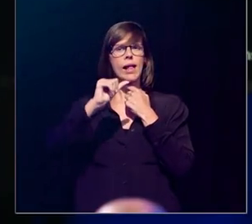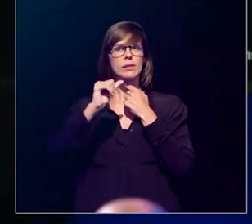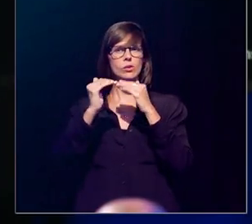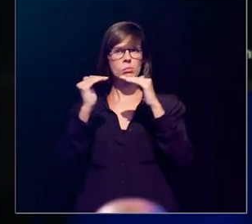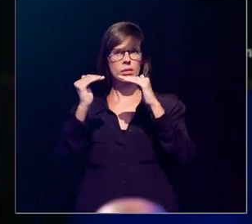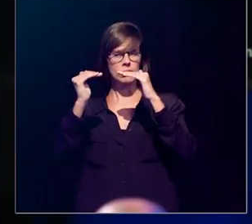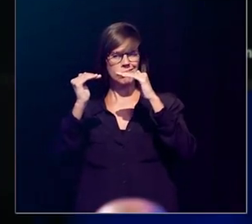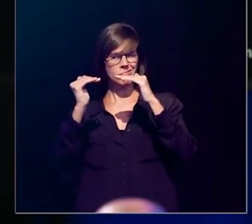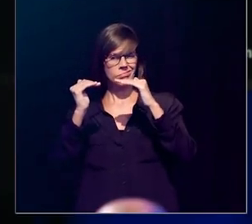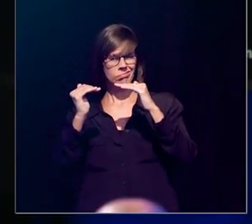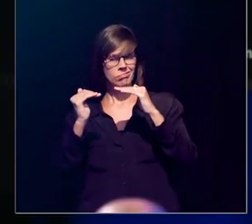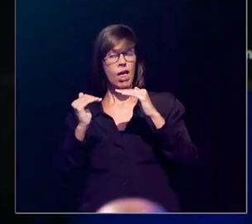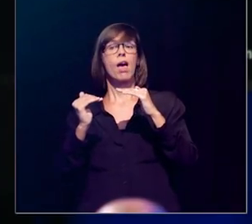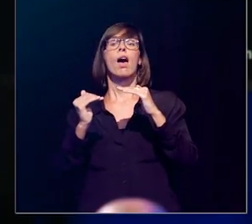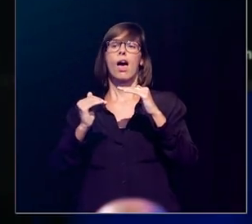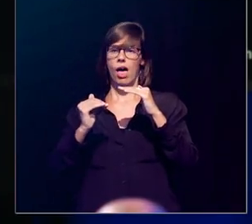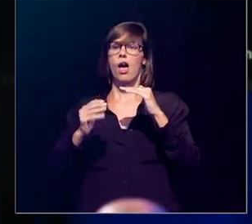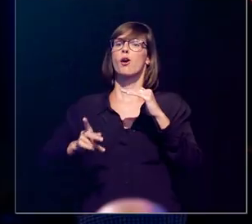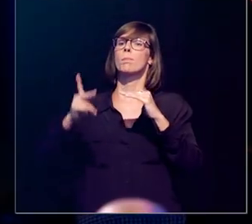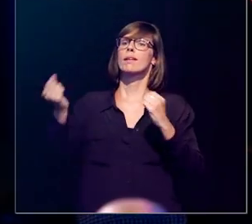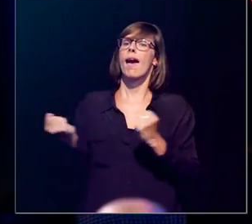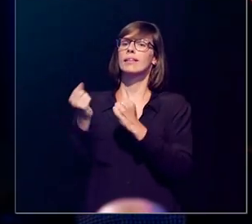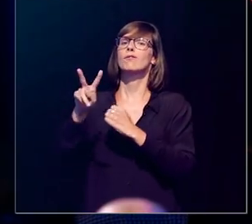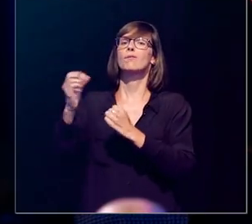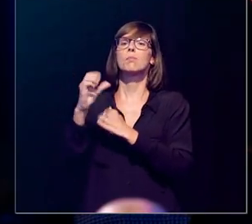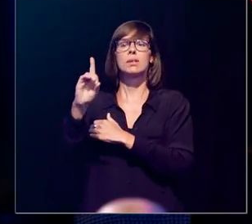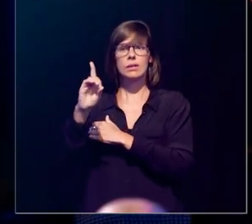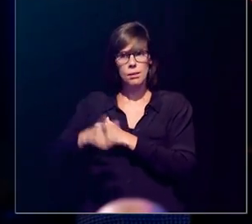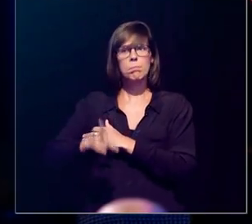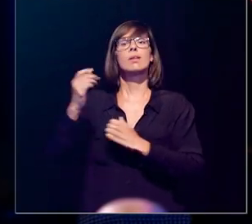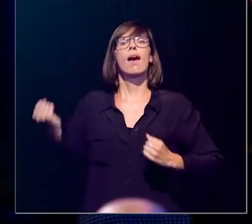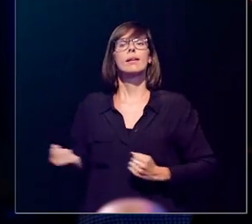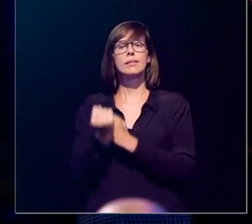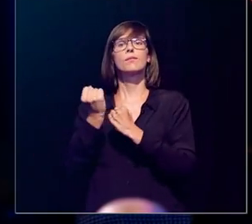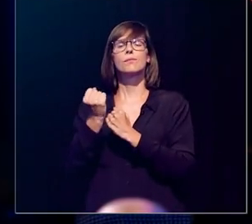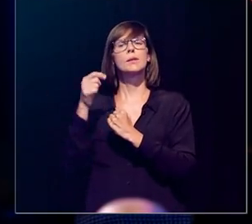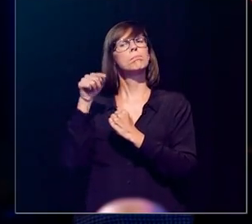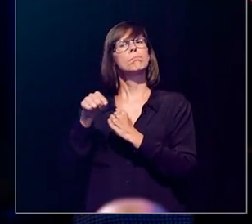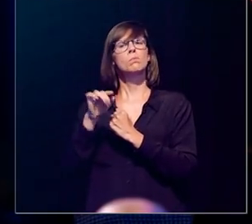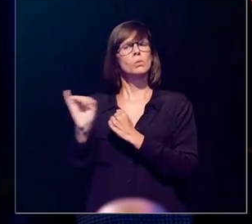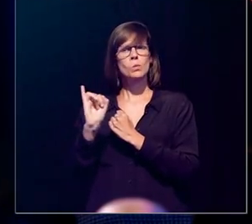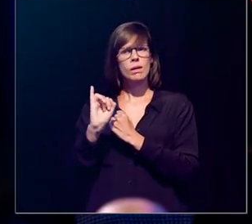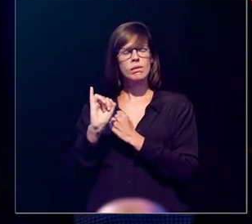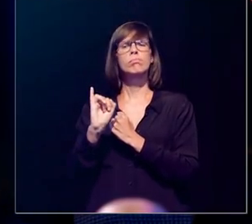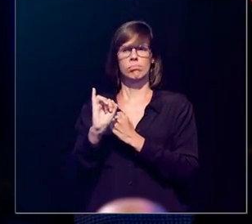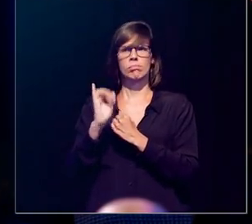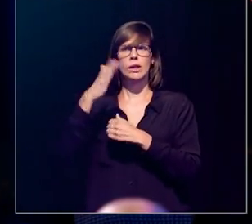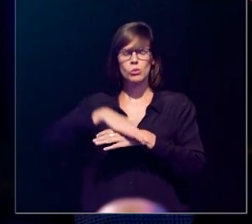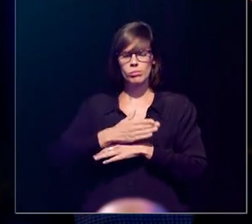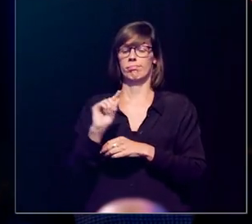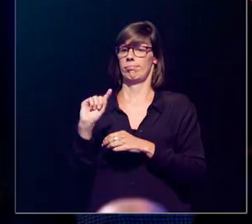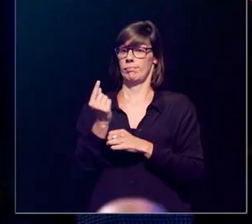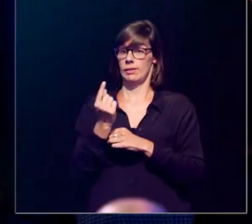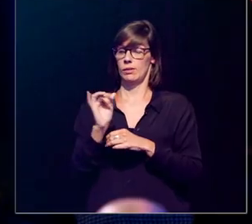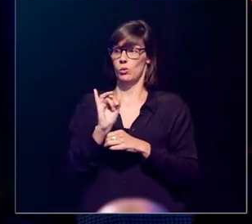voelen dat je calciumgehalte zakt in je bloed, komt er meer actief vitamine D. En wat gaat dat actief vitamine D